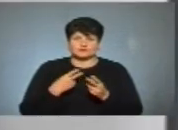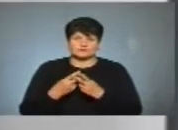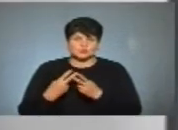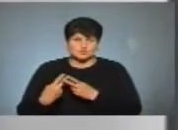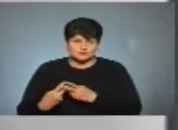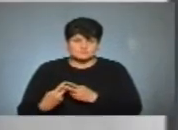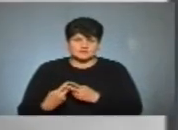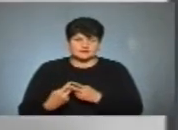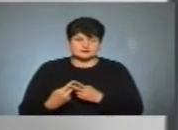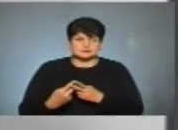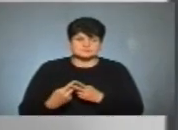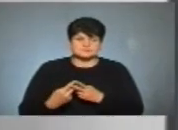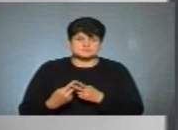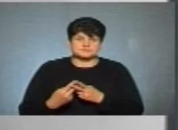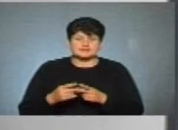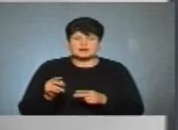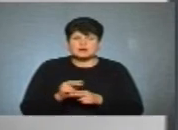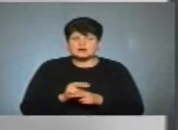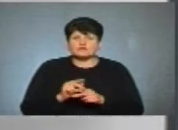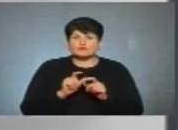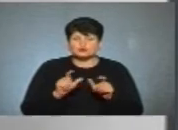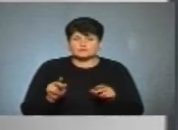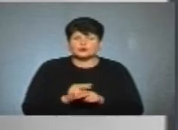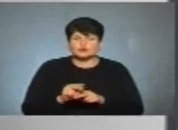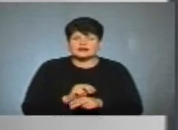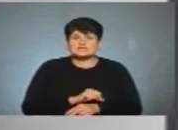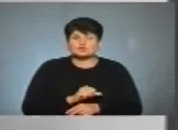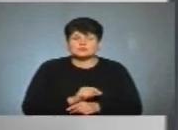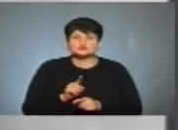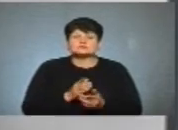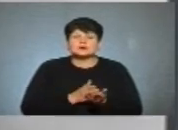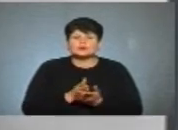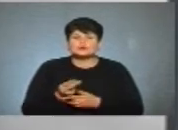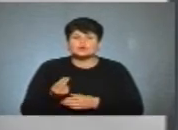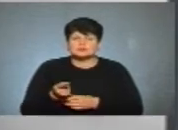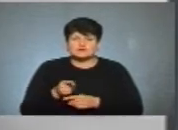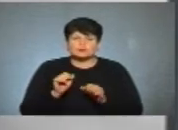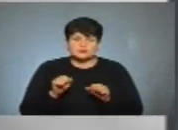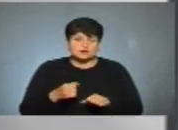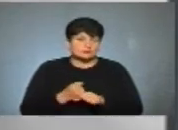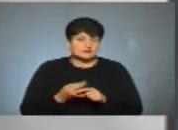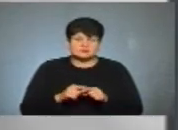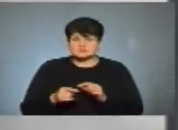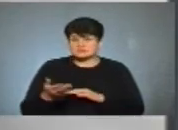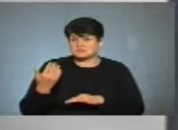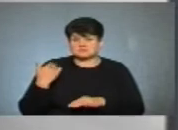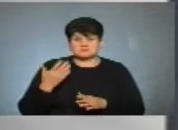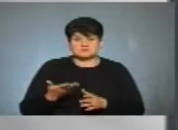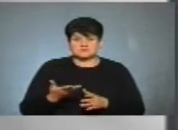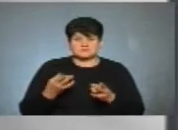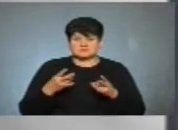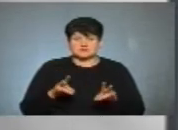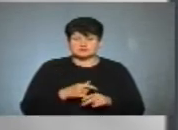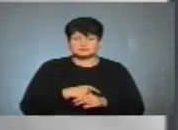в пункти в лікуванню наркоманів. На що спрямувати кошти? Оскільки те, що ви сказали, ви могли робити це і далі, як для прикладу,